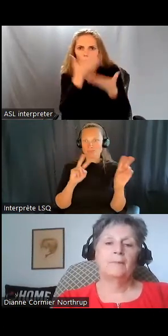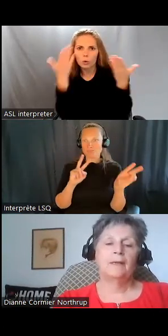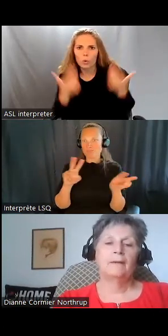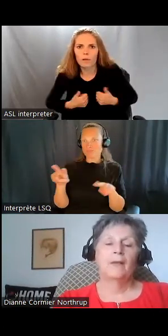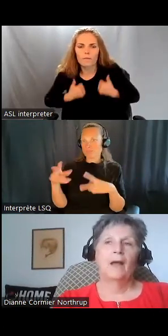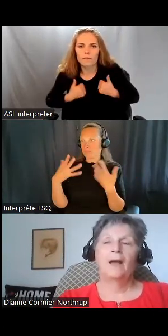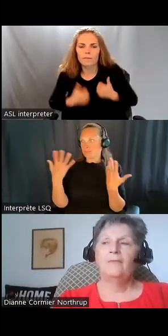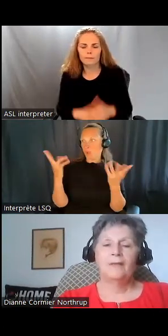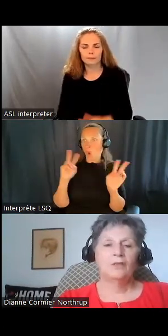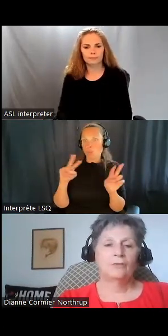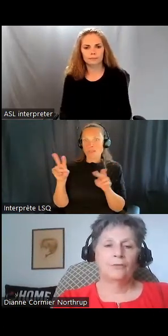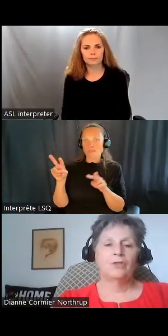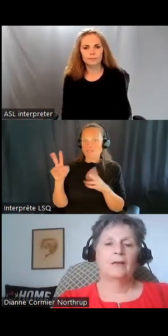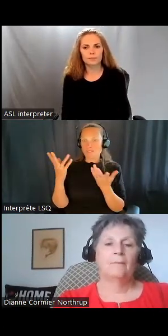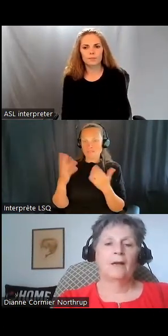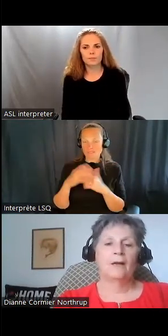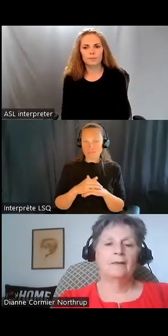Quand les horreurs de la vie